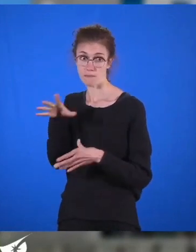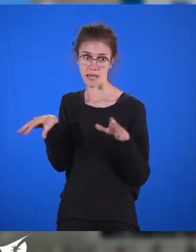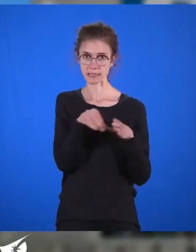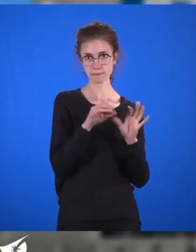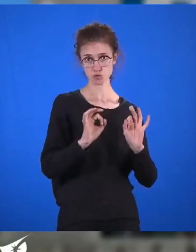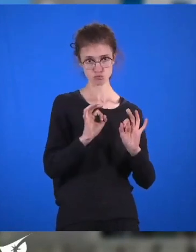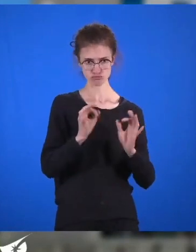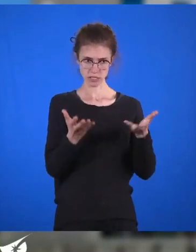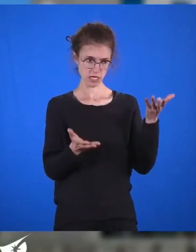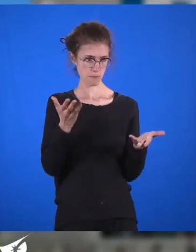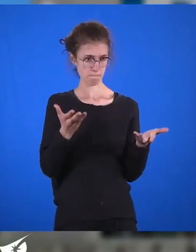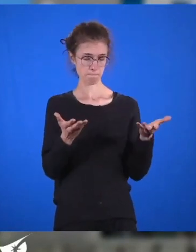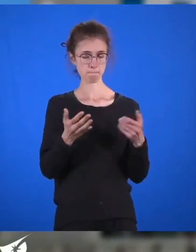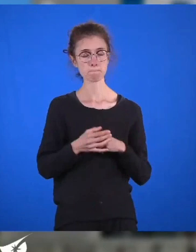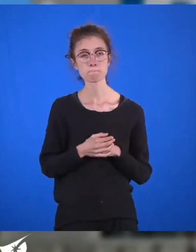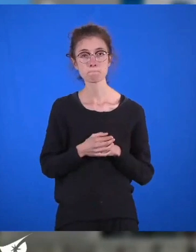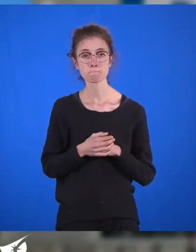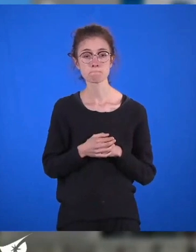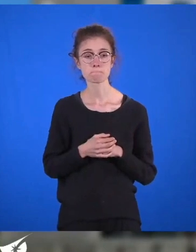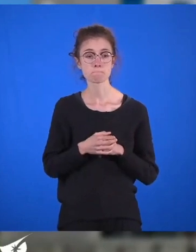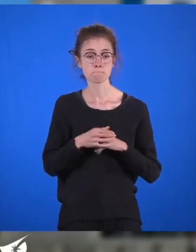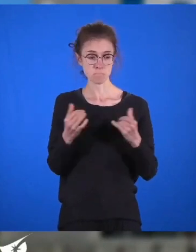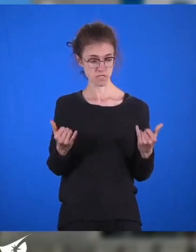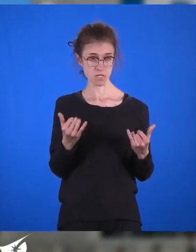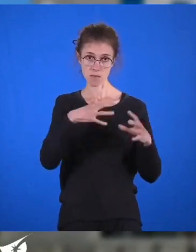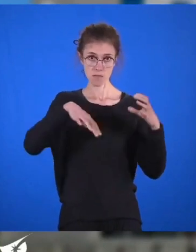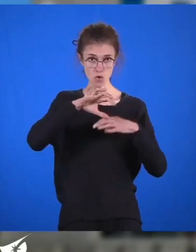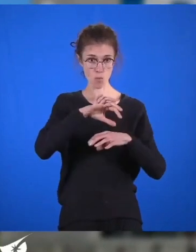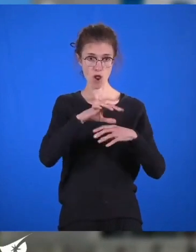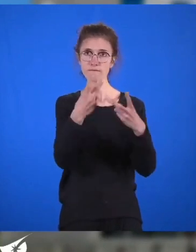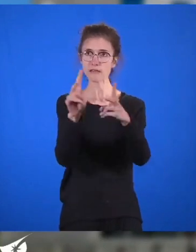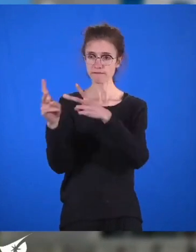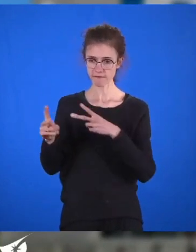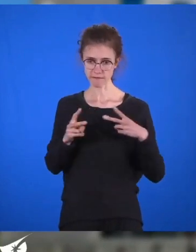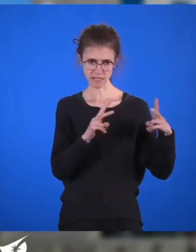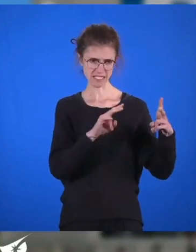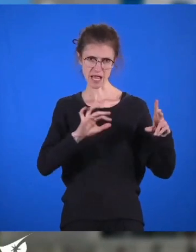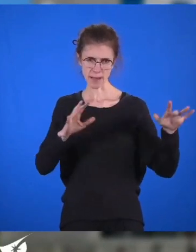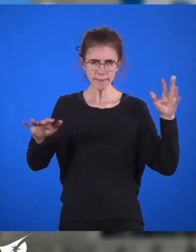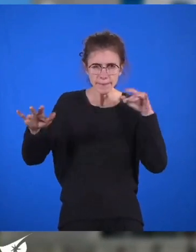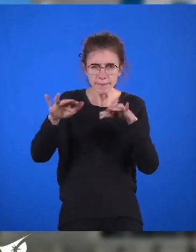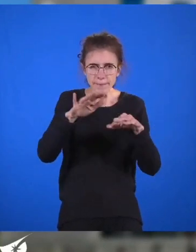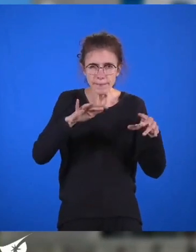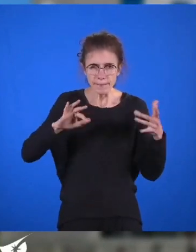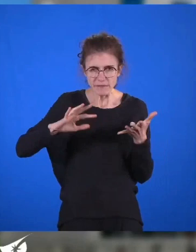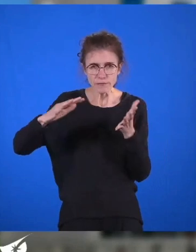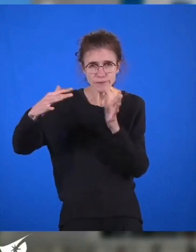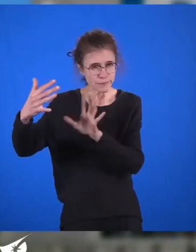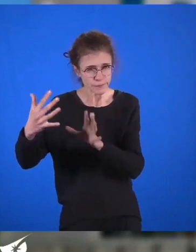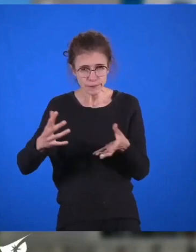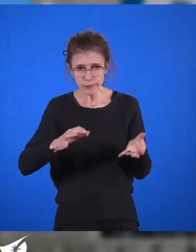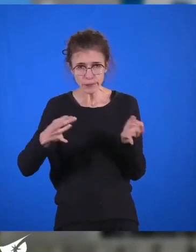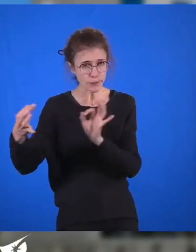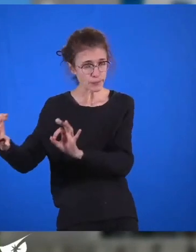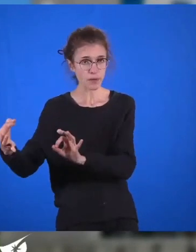Notre métropole et les villes qui la composent sont un écosystème en évolution permanente qui doit conjuguer